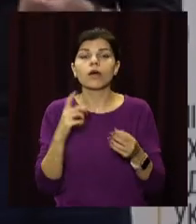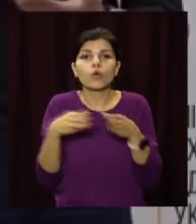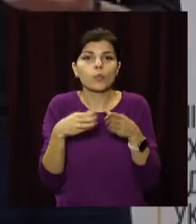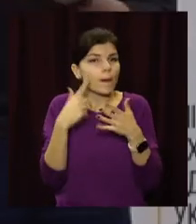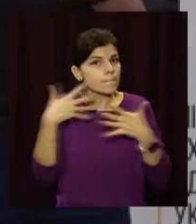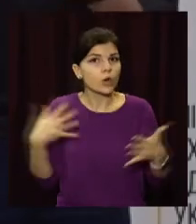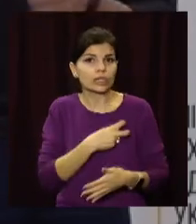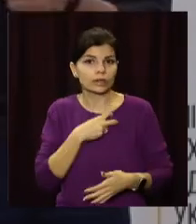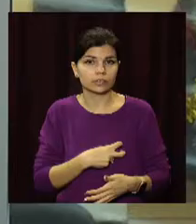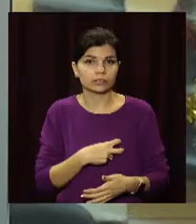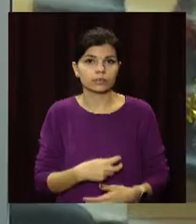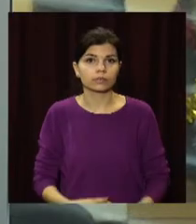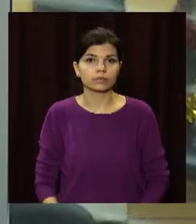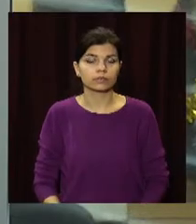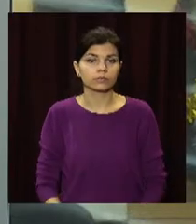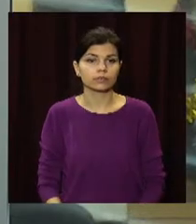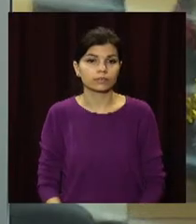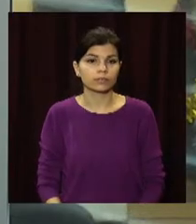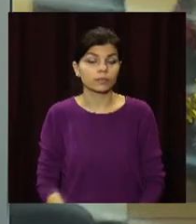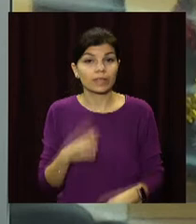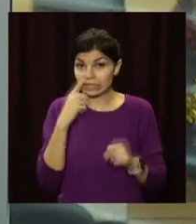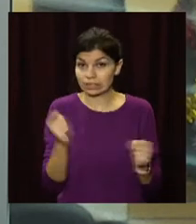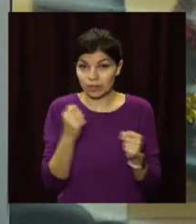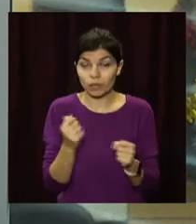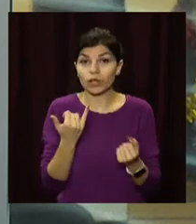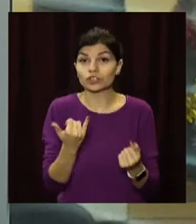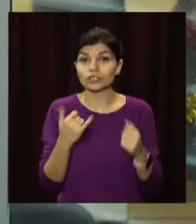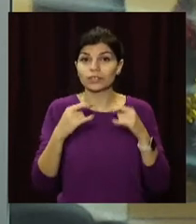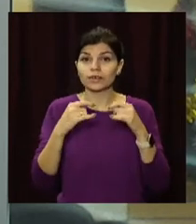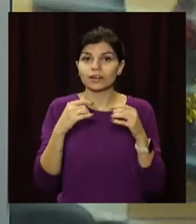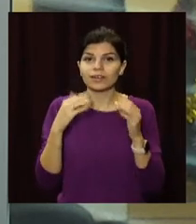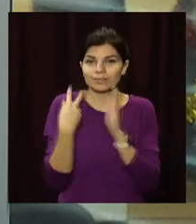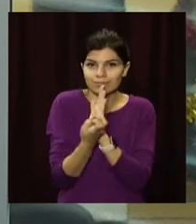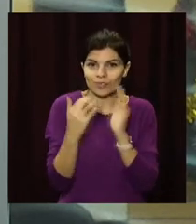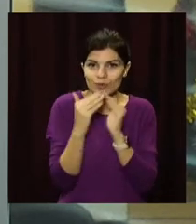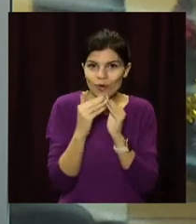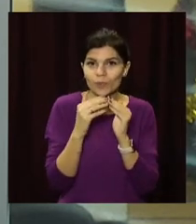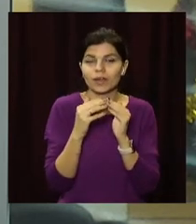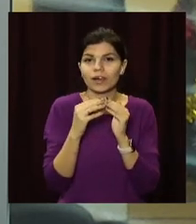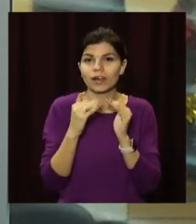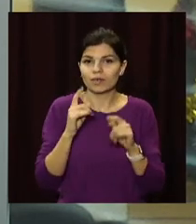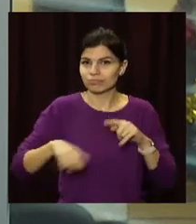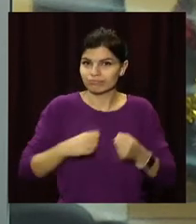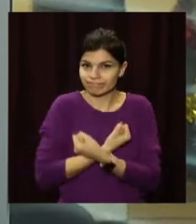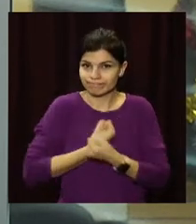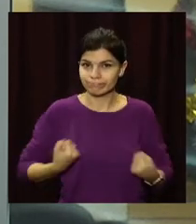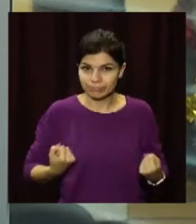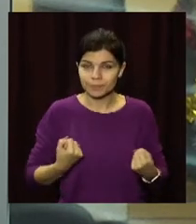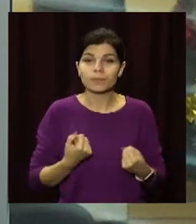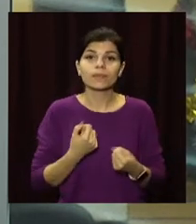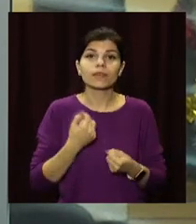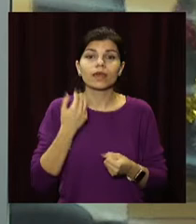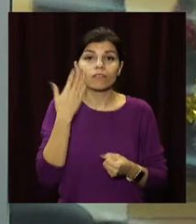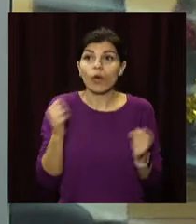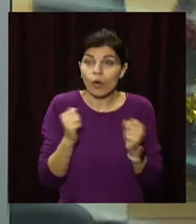групам найбільшого ризику. Зима, час застіль, домашнього затишку та зайвих кілограмів. Із приходом холодів організм